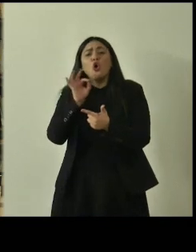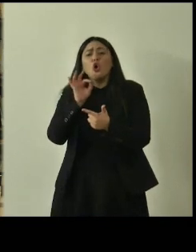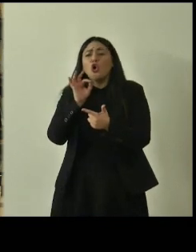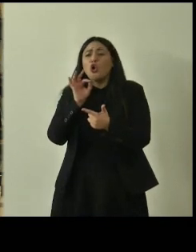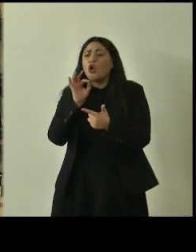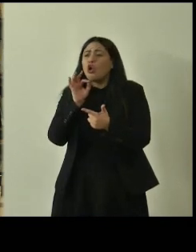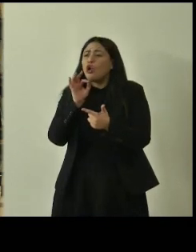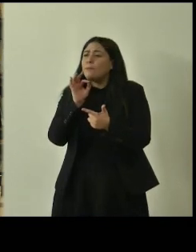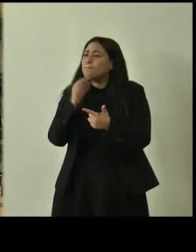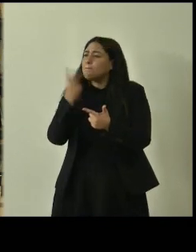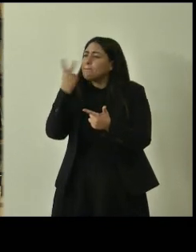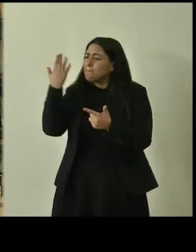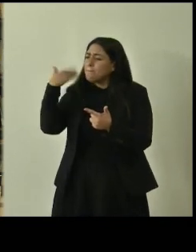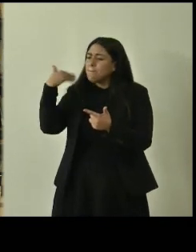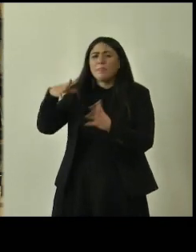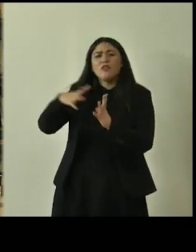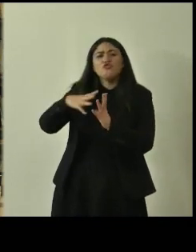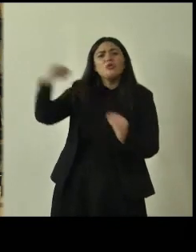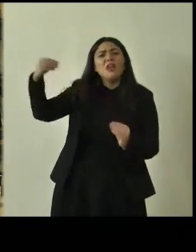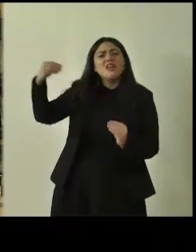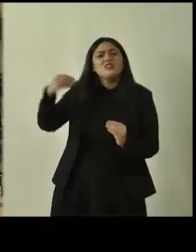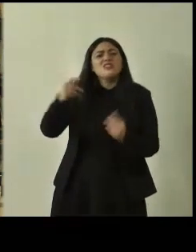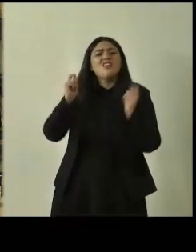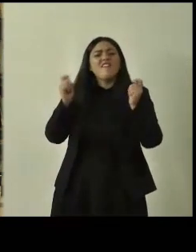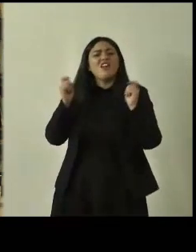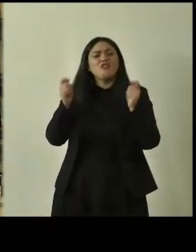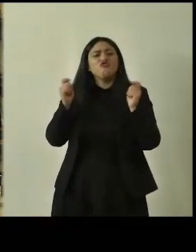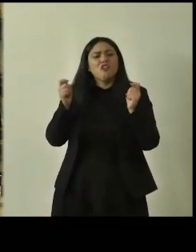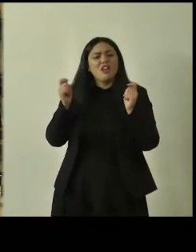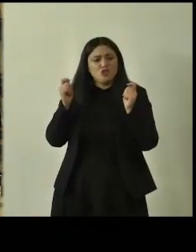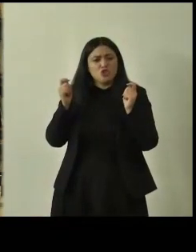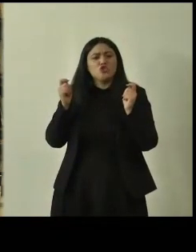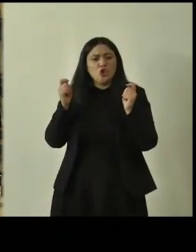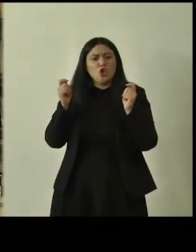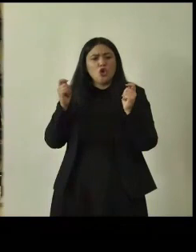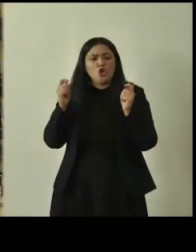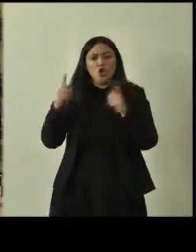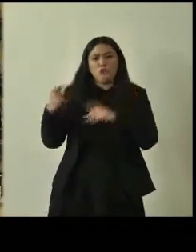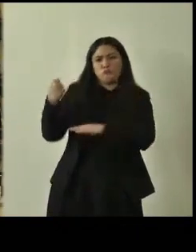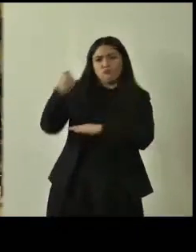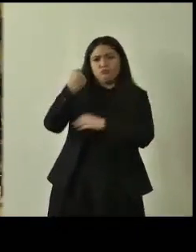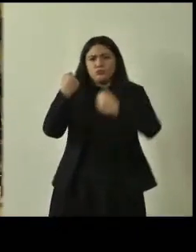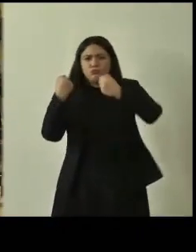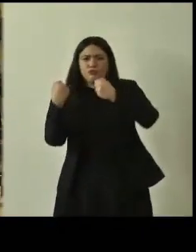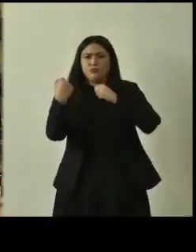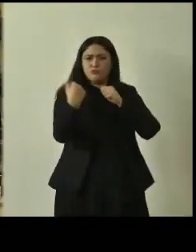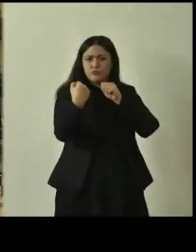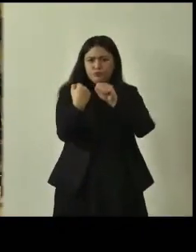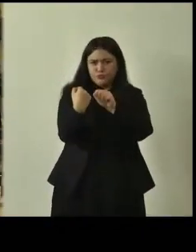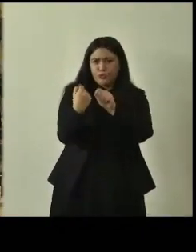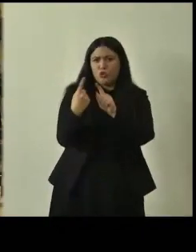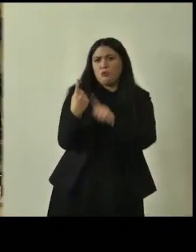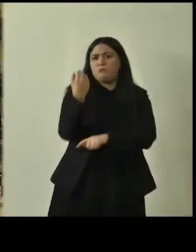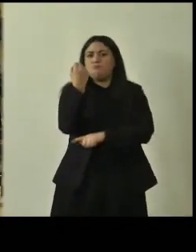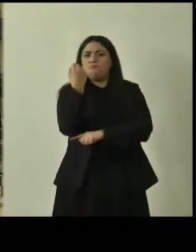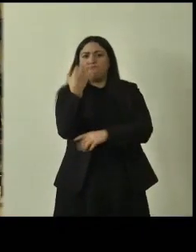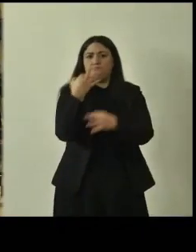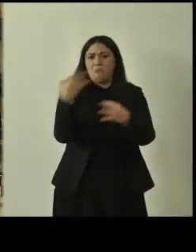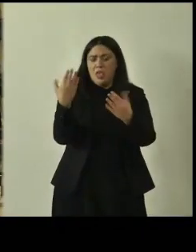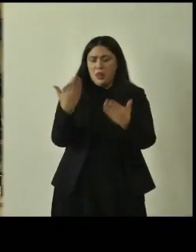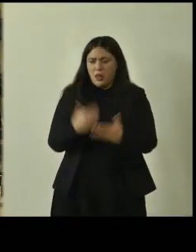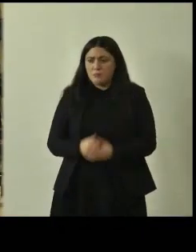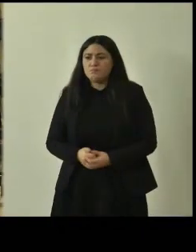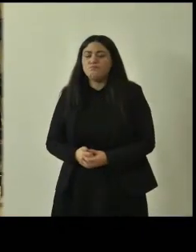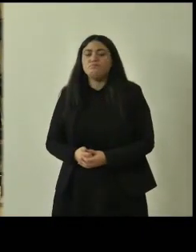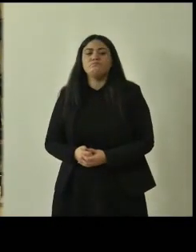fatto vedere del cipresso di San Francesco oltre a questo abbiamo interventi sul suolo, miglioramento delle condizioni del suolo, la